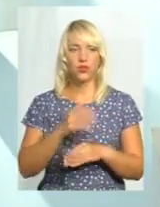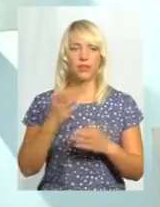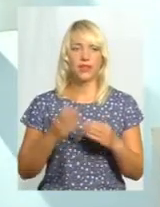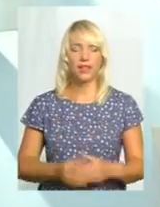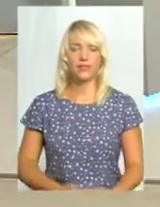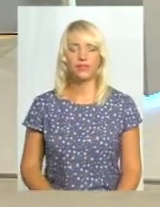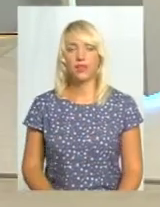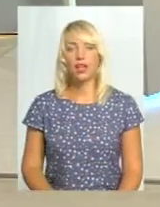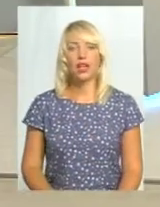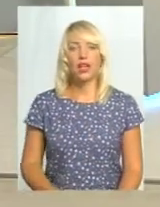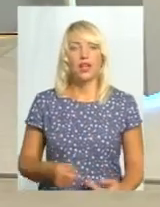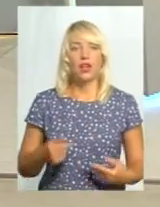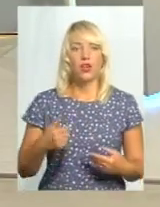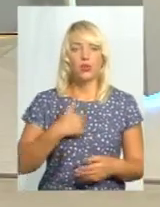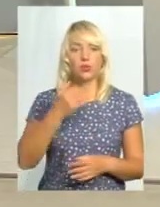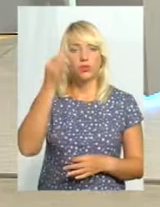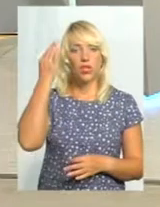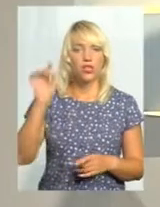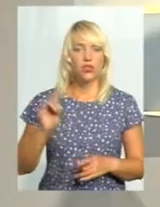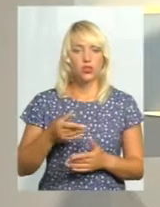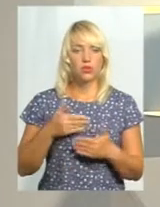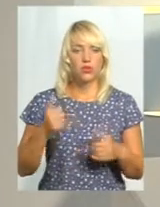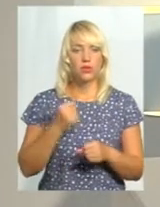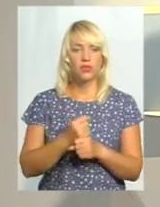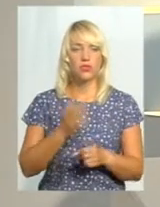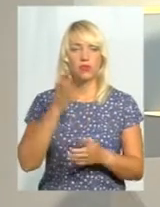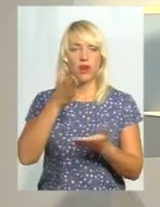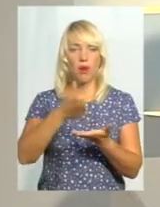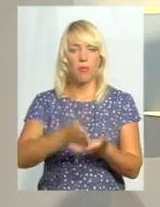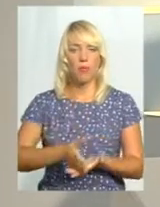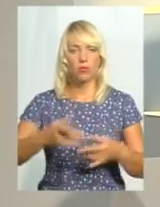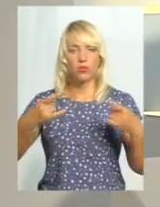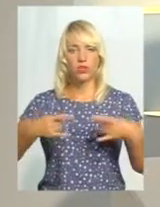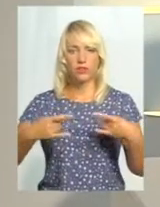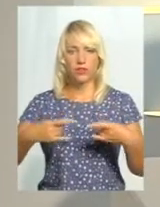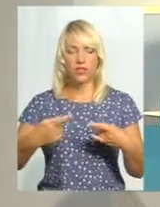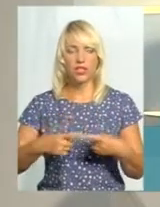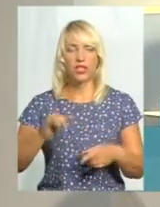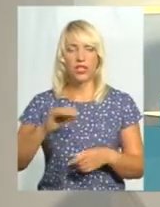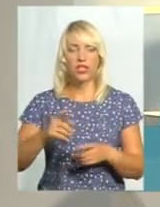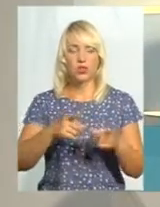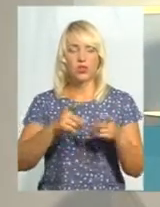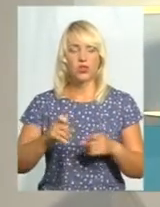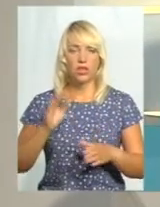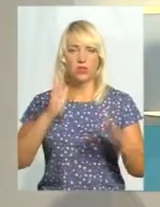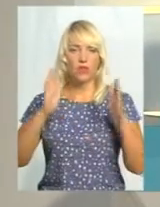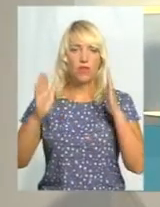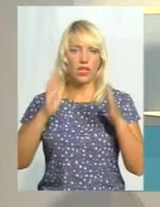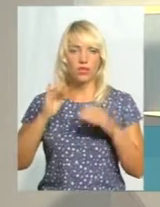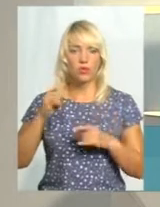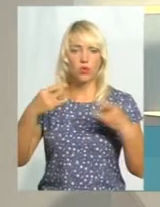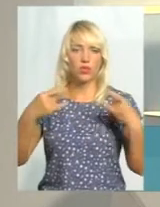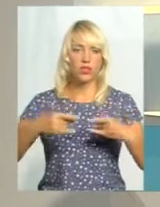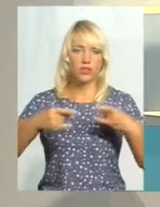дня. Нашим глядачам я хочу нагадати, що ми працюємо у прямому ефірі, тому долучайтеся до розмови телефонами та у соцмережі Фейсбук. Ставте свої